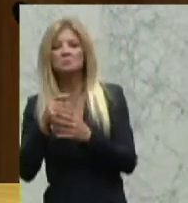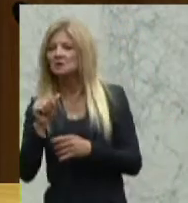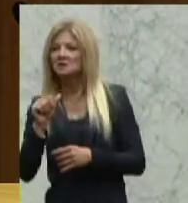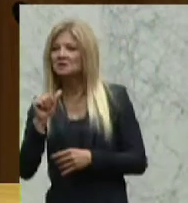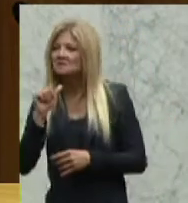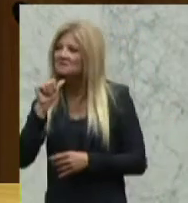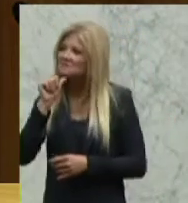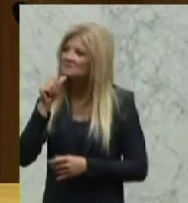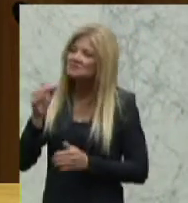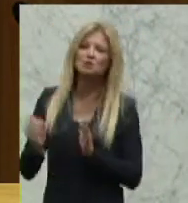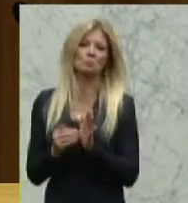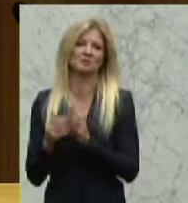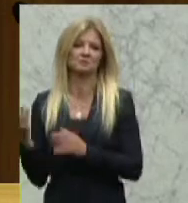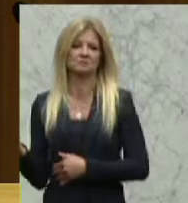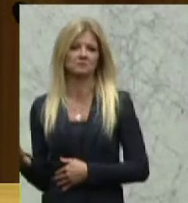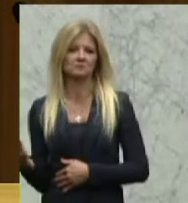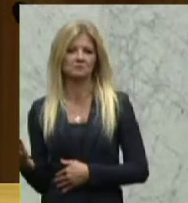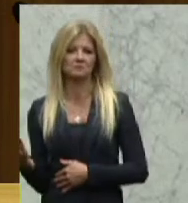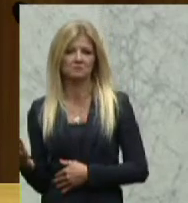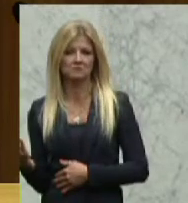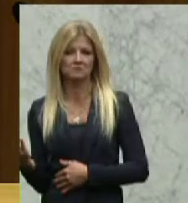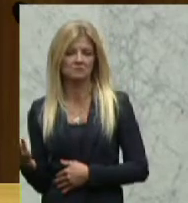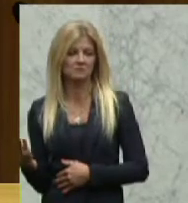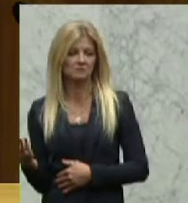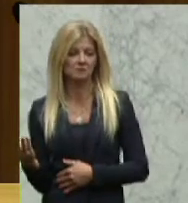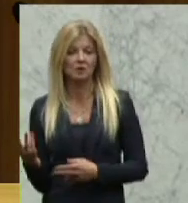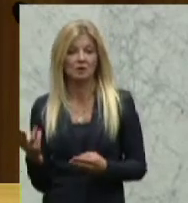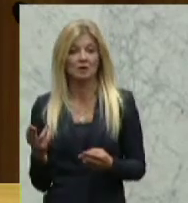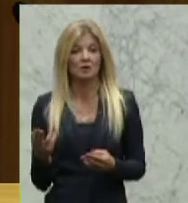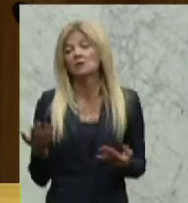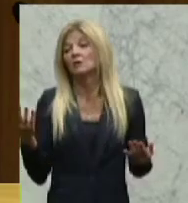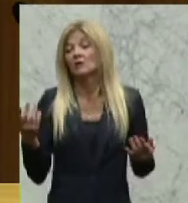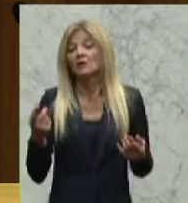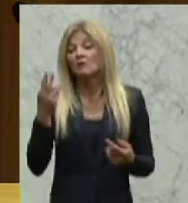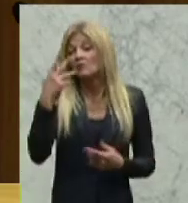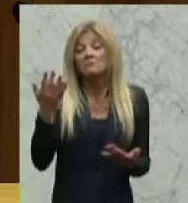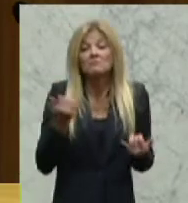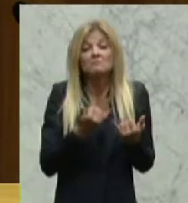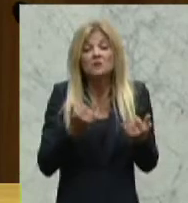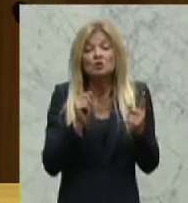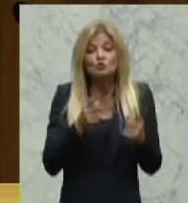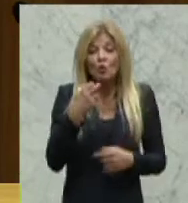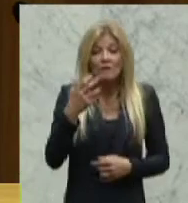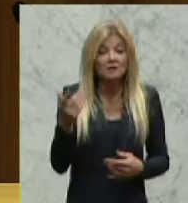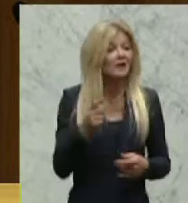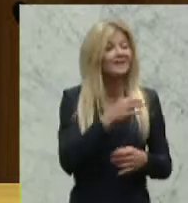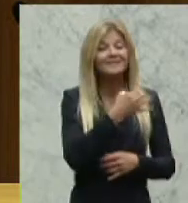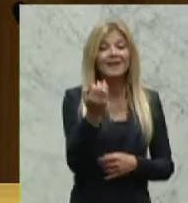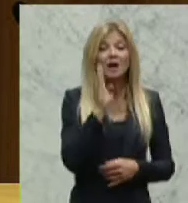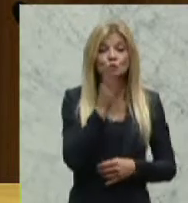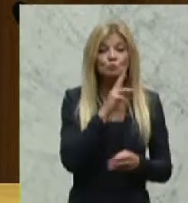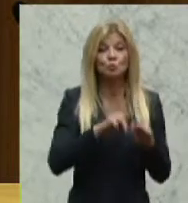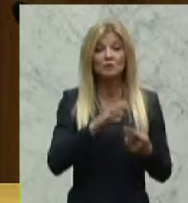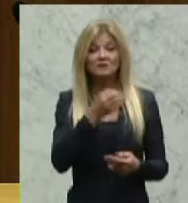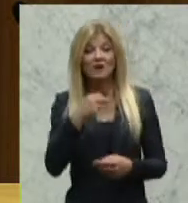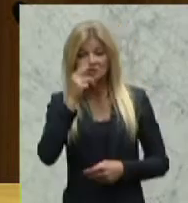notwendig ist. Und wie soll es denn dann weitergehen bei den Tageseltern, Tagesmütter, Tagesväter, müssen die dann in Zukunft auch